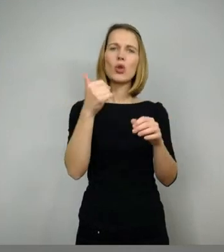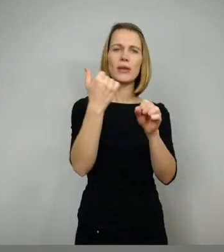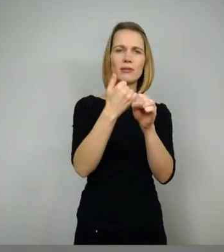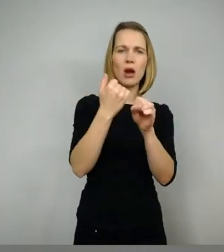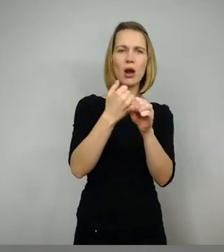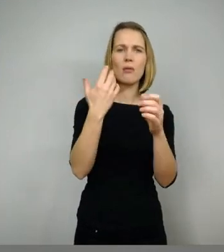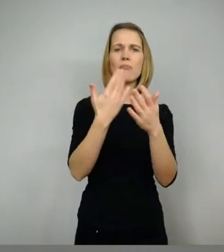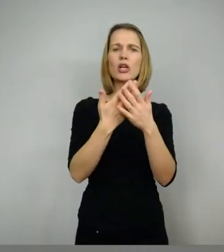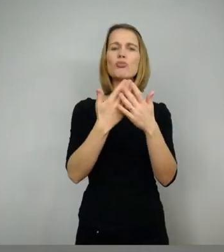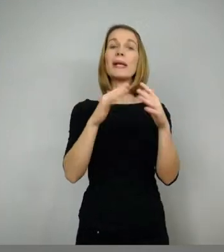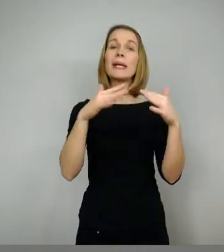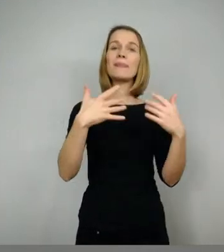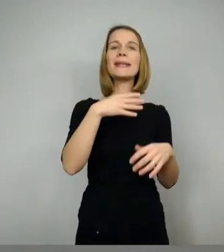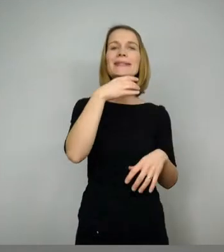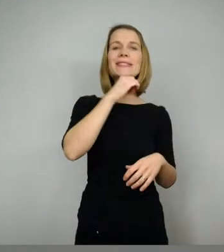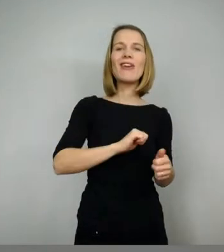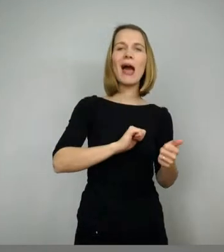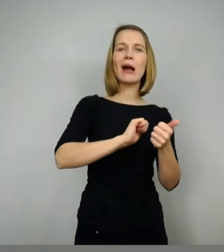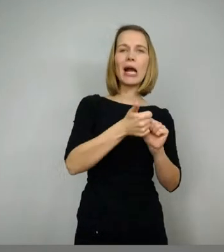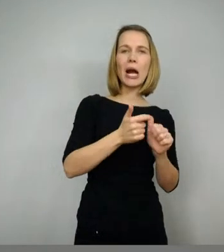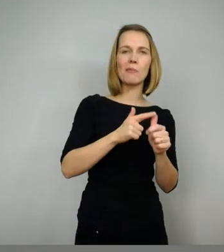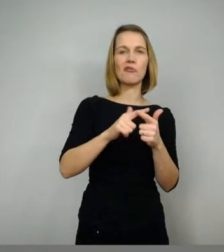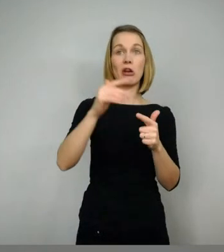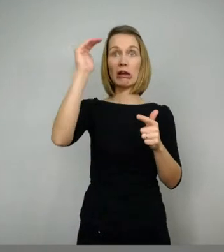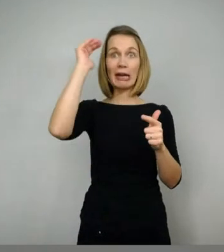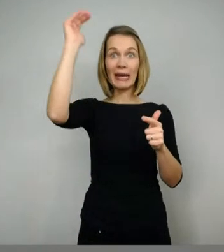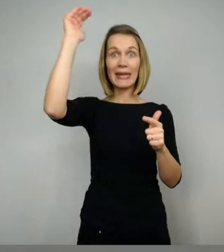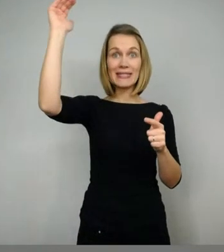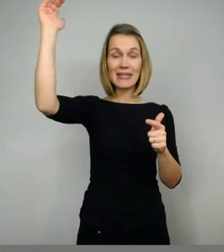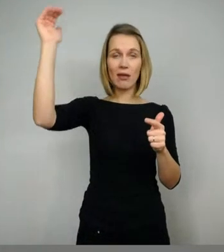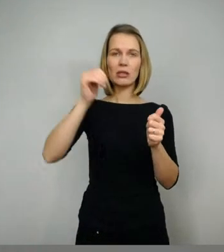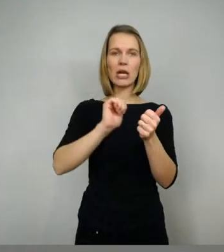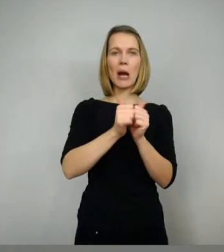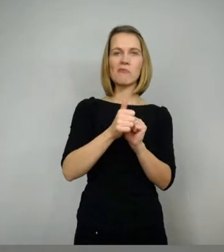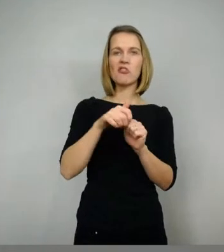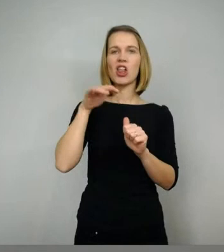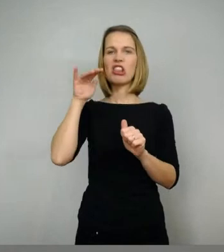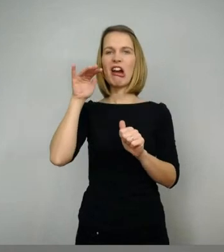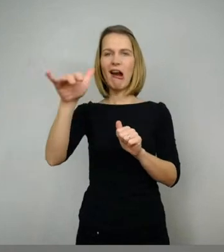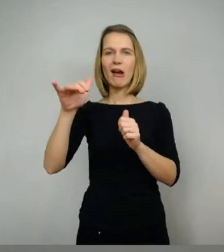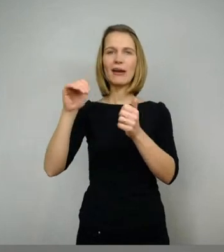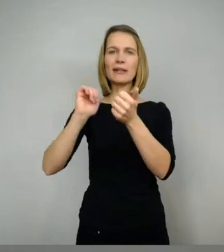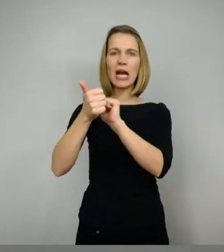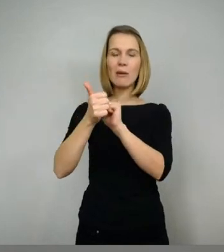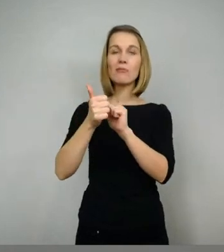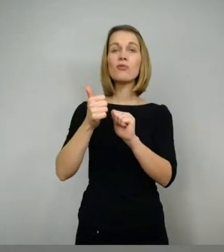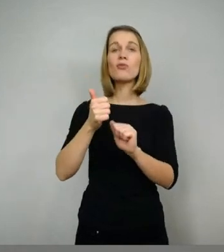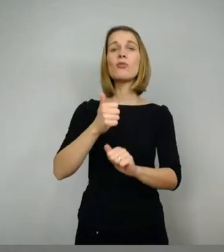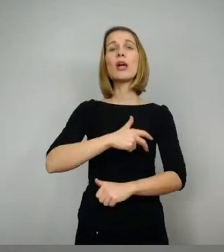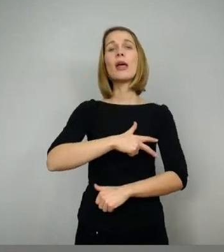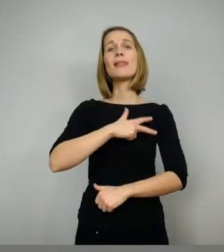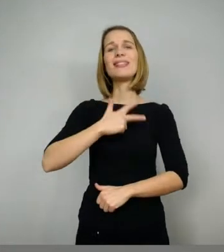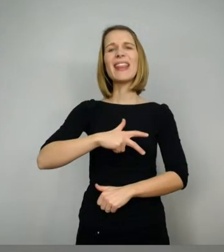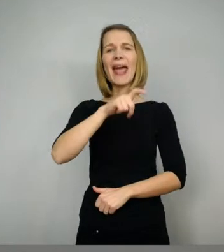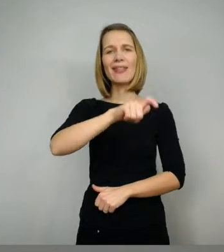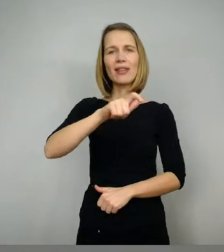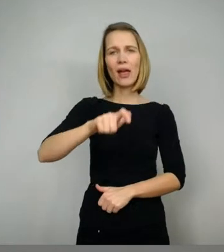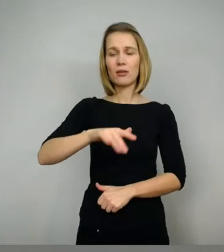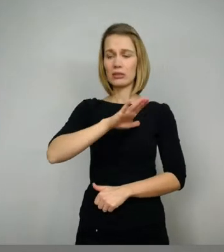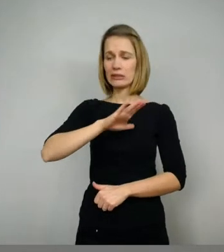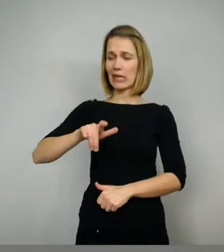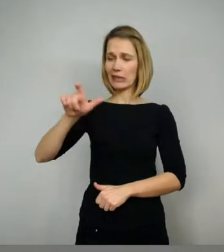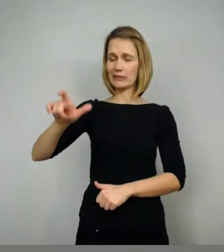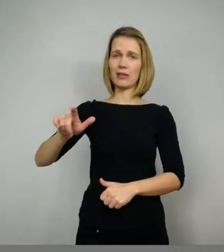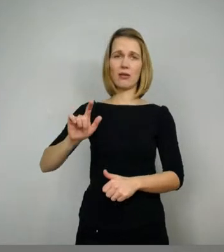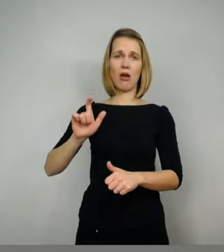Zwergenkampf, der Riesenkampf, der Drachenkampf, dann eben auch der Sieg über die Sachsen und Dänen, wo er kämpft wie kein anderer. Und schließlich ist er der